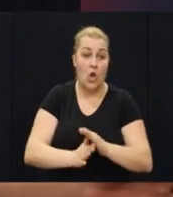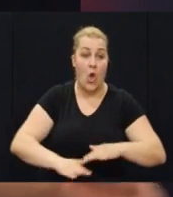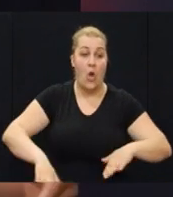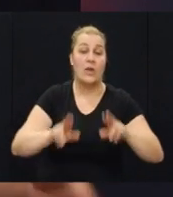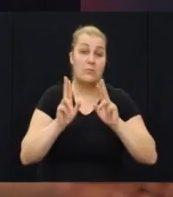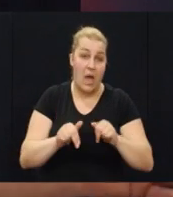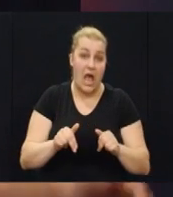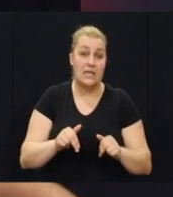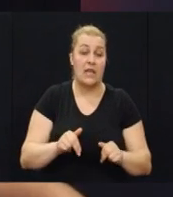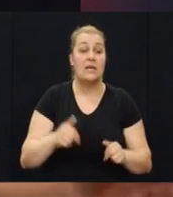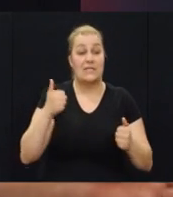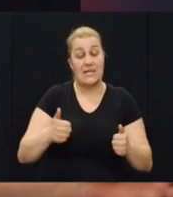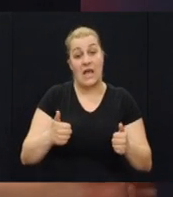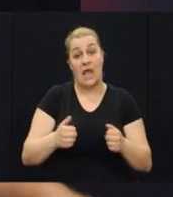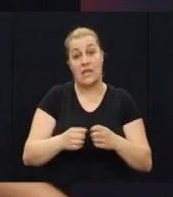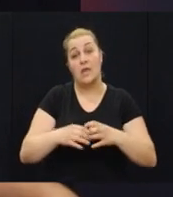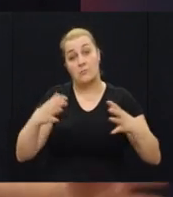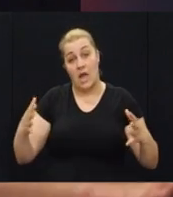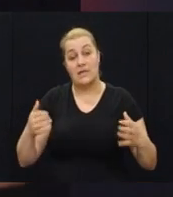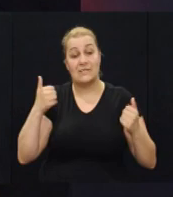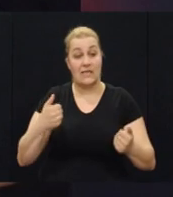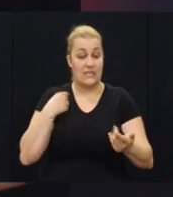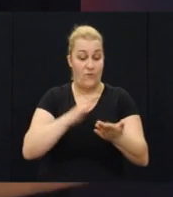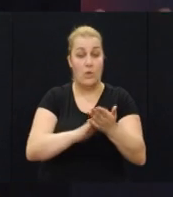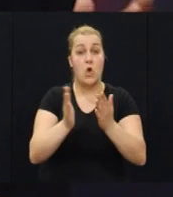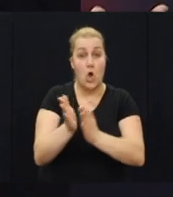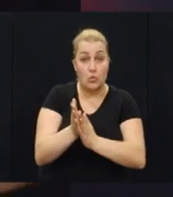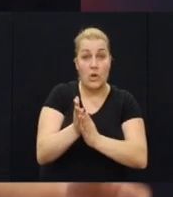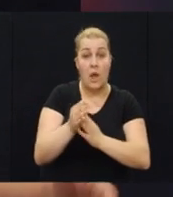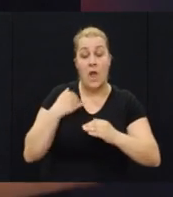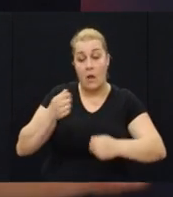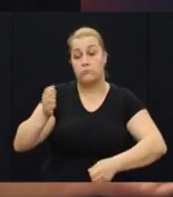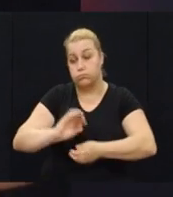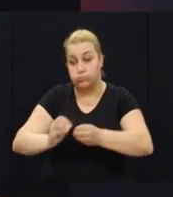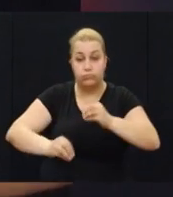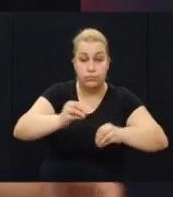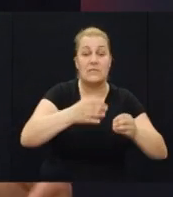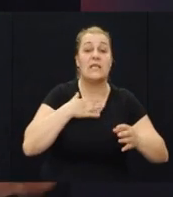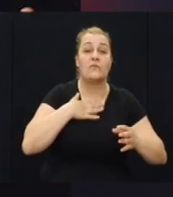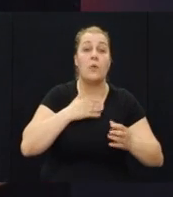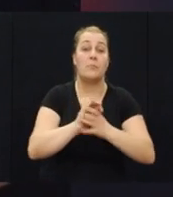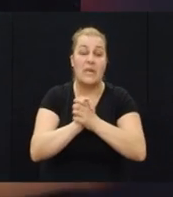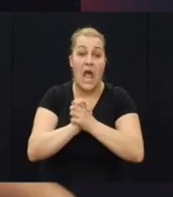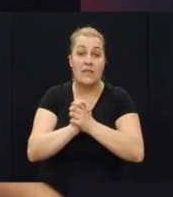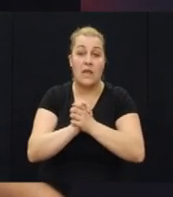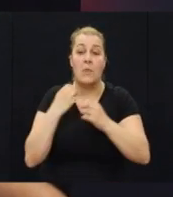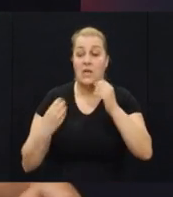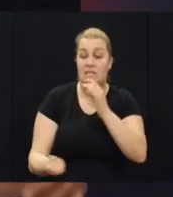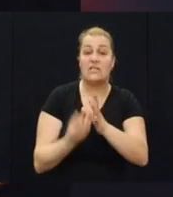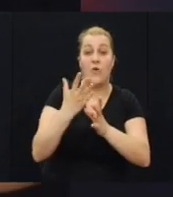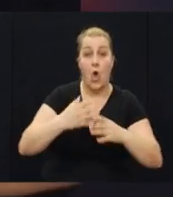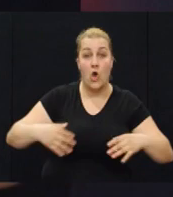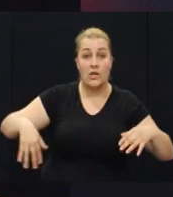zapaljeno imanje tako zvano sad je imanje sad sam sa ovim svojim rukama podigao i stvorio skupa sa svojim prijateljima